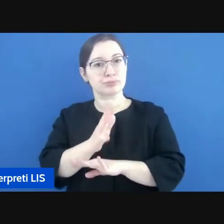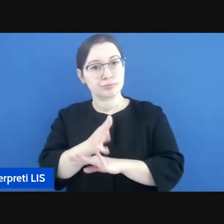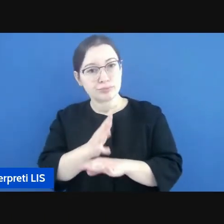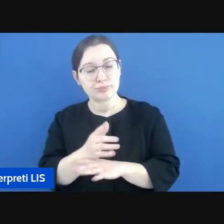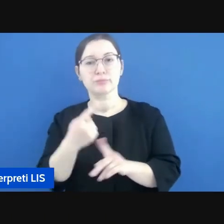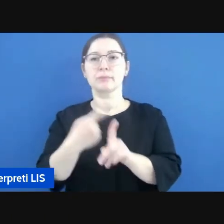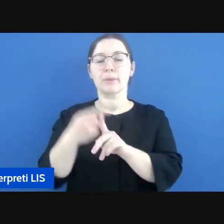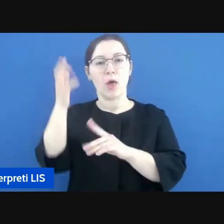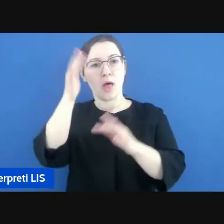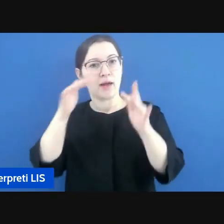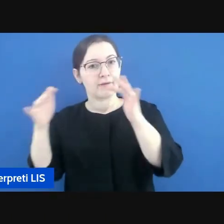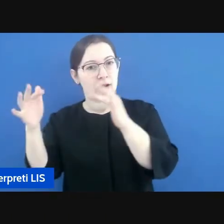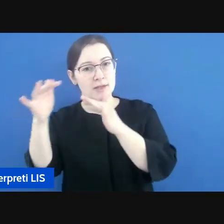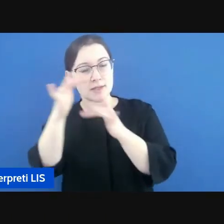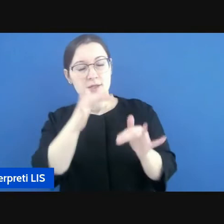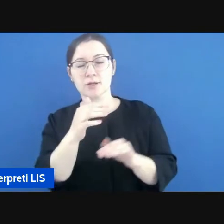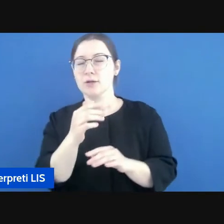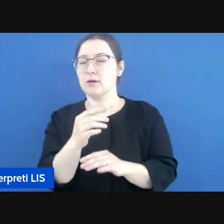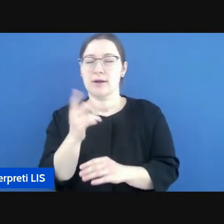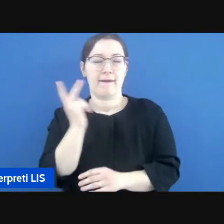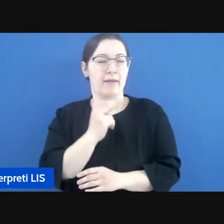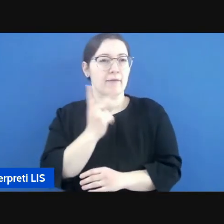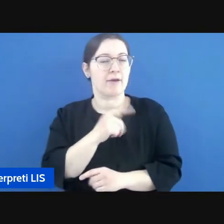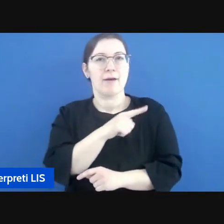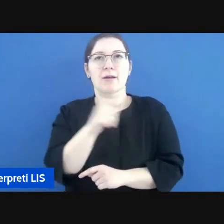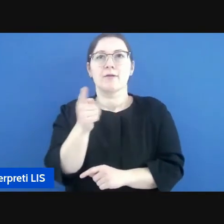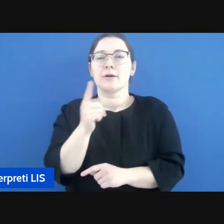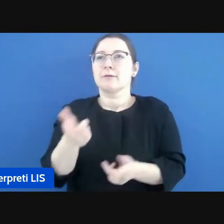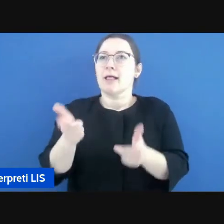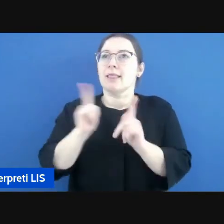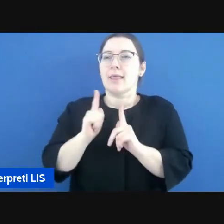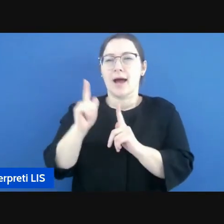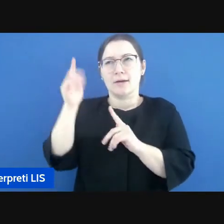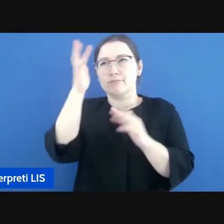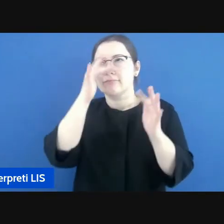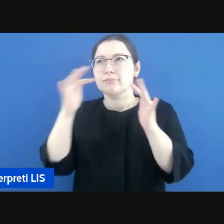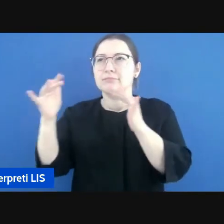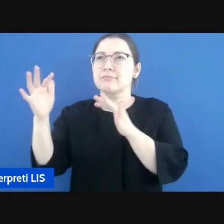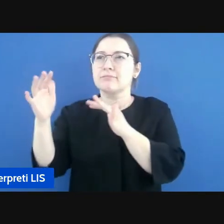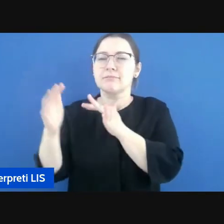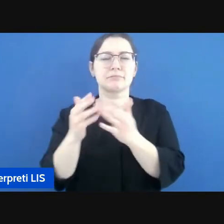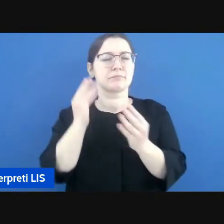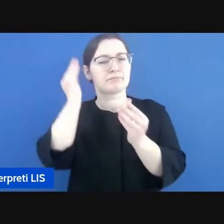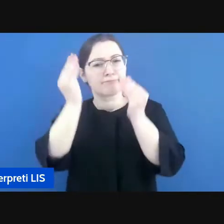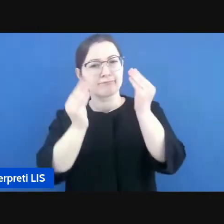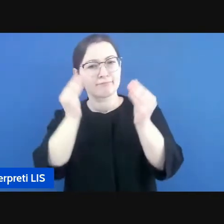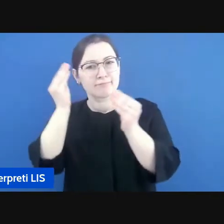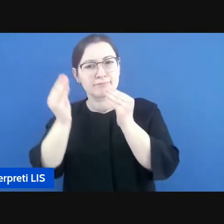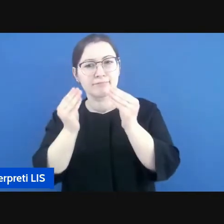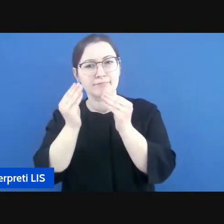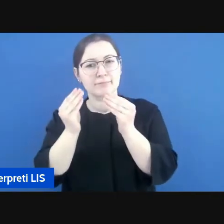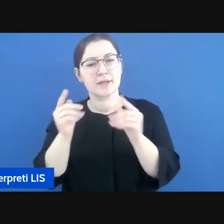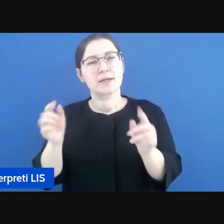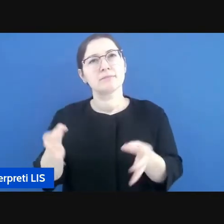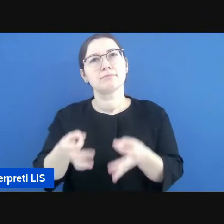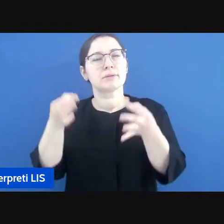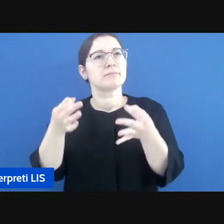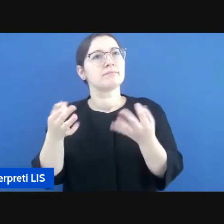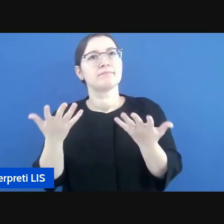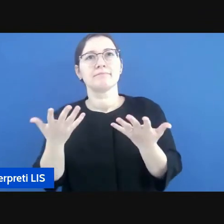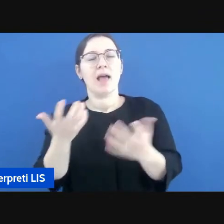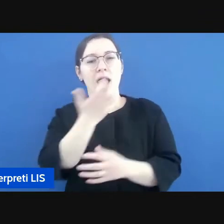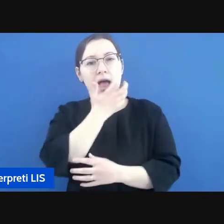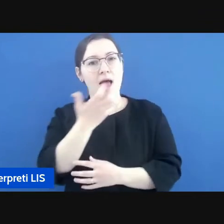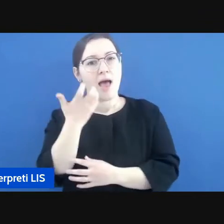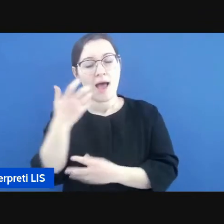approfondimento davvero ci avete dato tesoro di tanti tanti elementi e anche direi anche uno